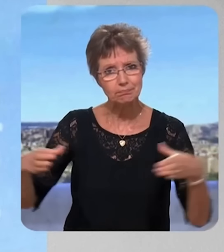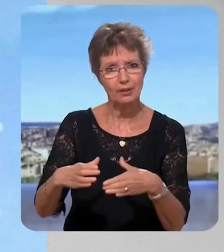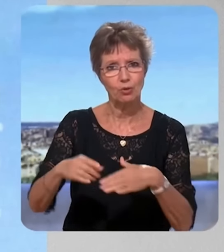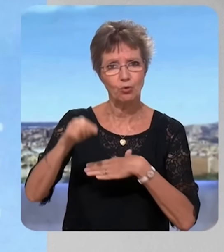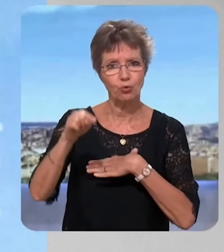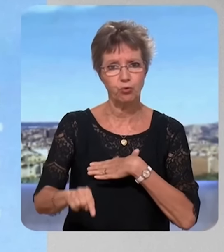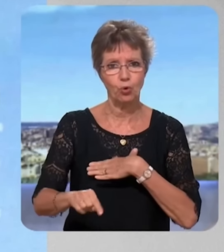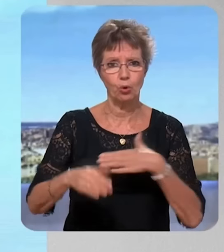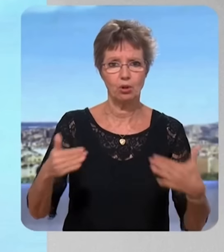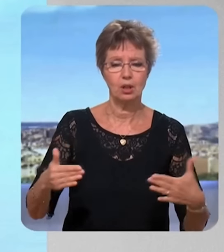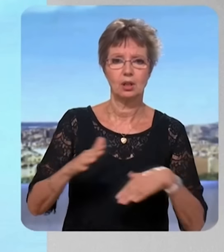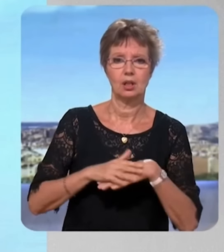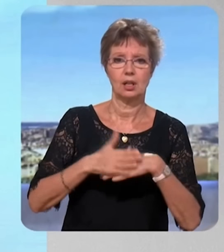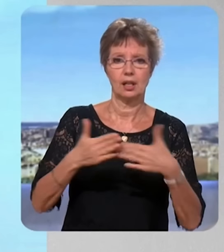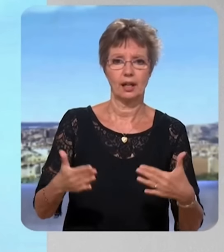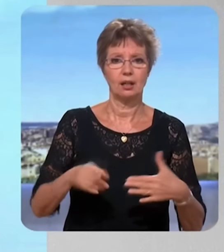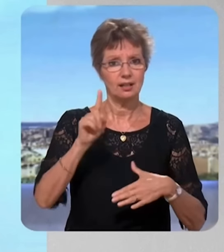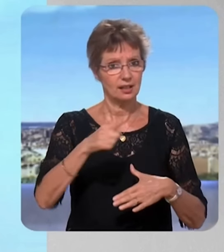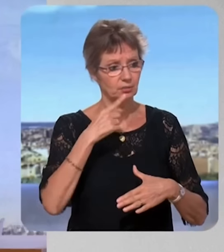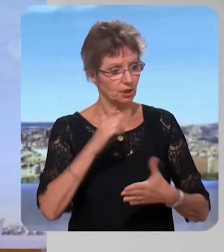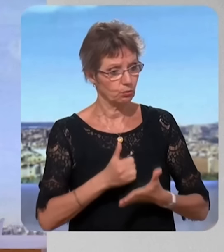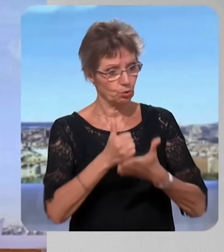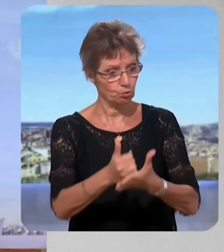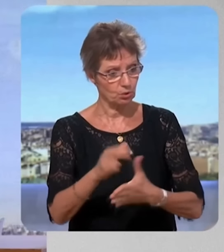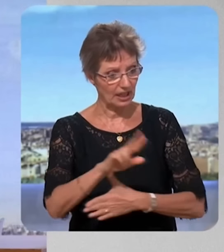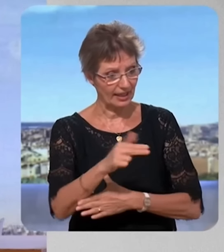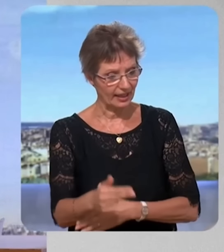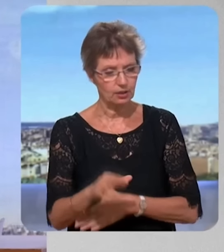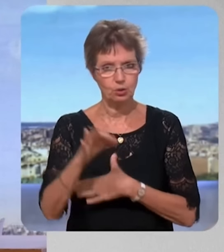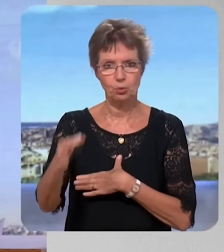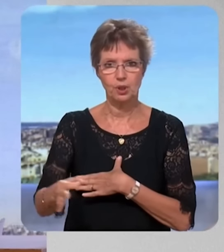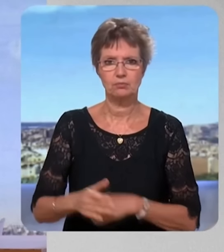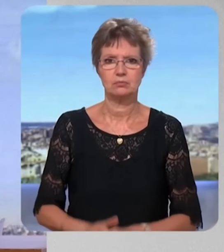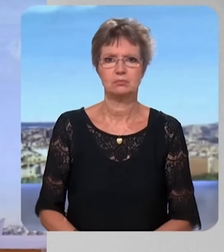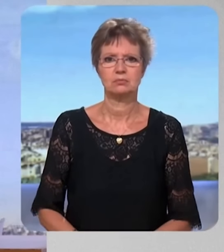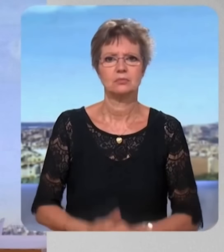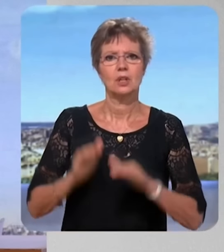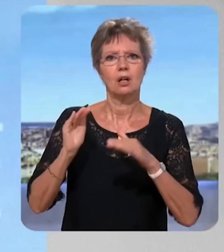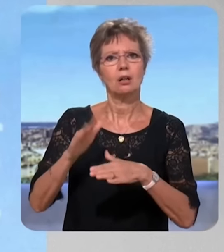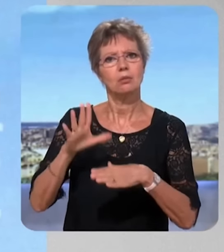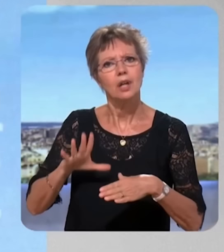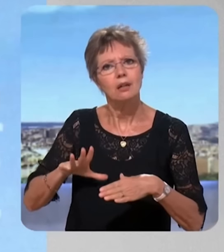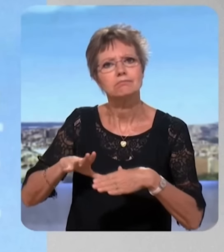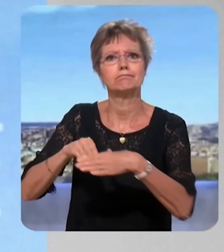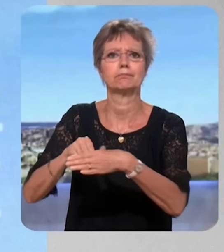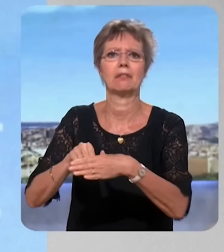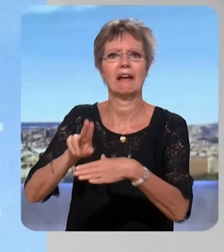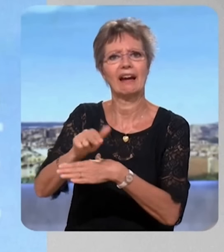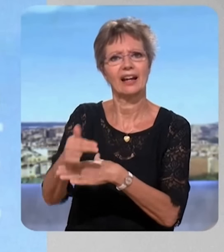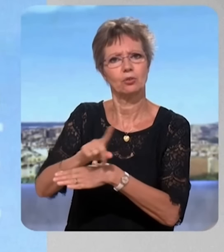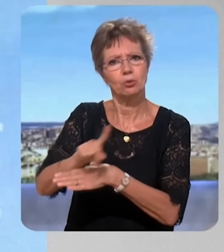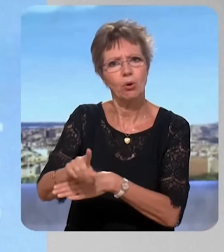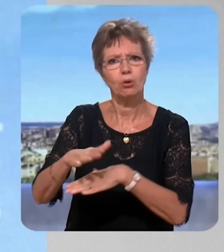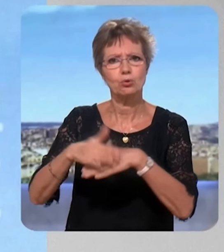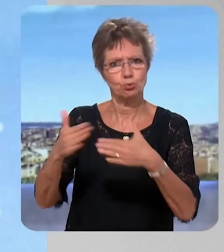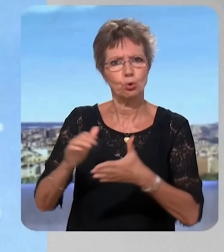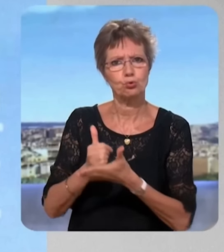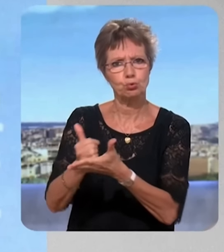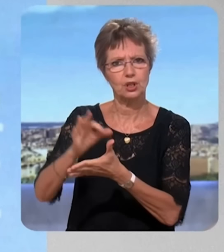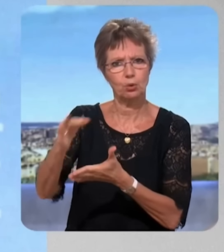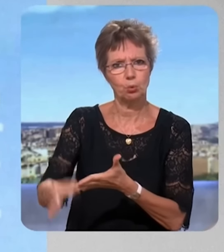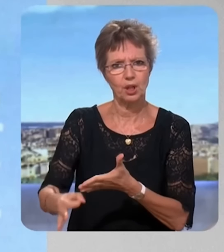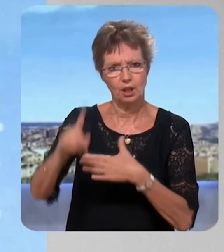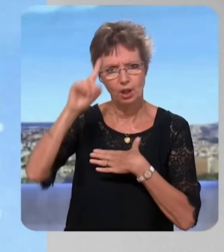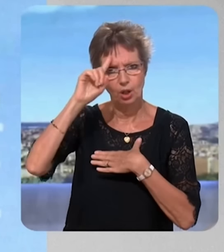est plus important que ce qui nous sépare. le RN. Oui tout à fait, sans néanmoins rejoindre le RN, mais je crois qu'aujourd'hui nous incarnons un